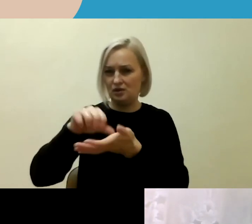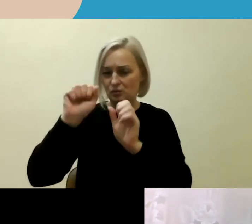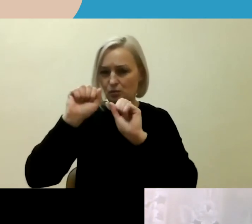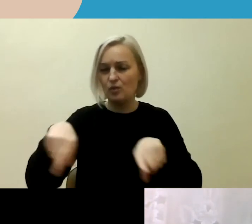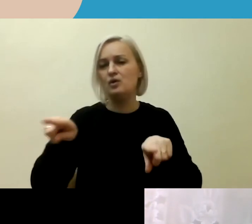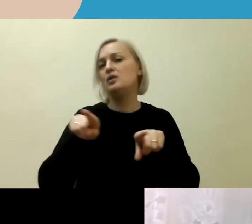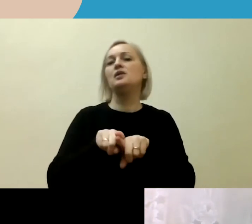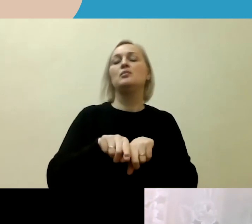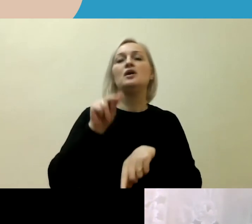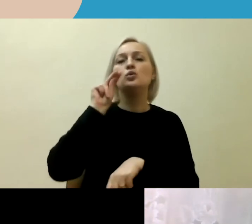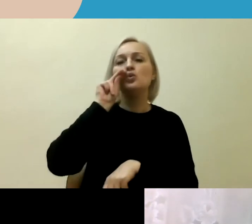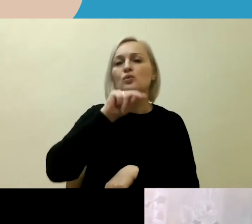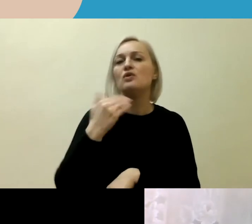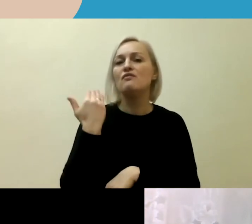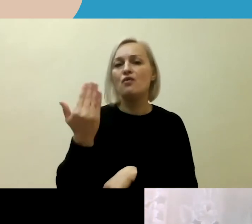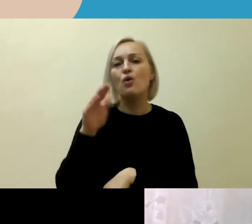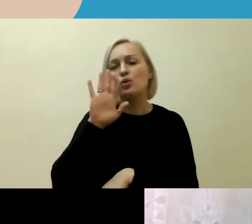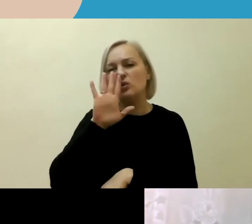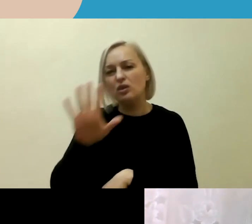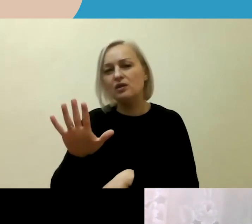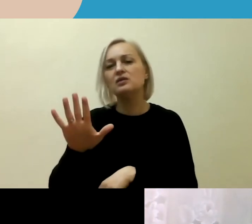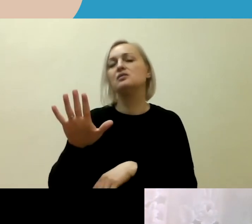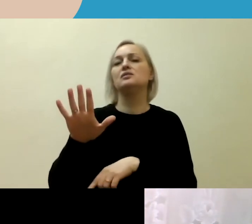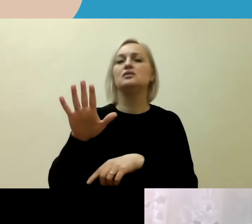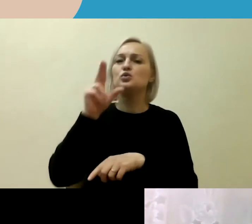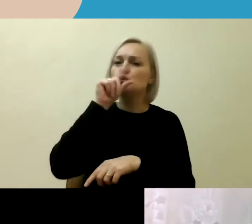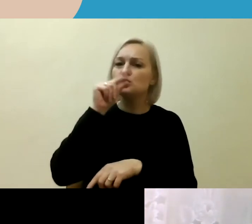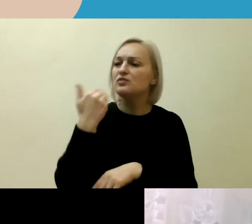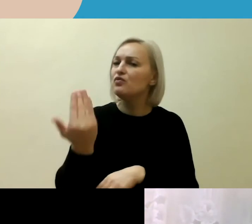nusikaltimais, išklausyti ekspertų.